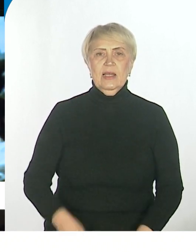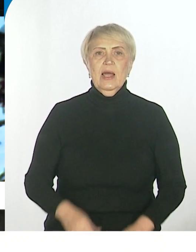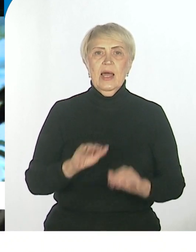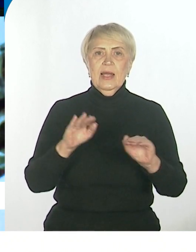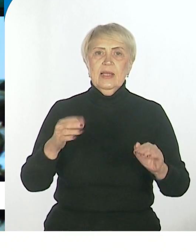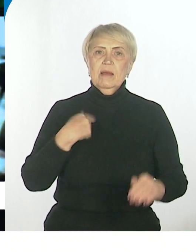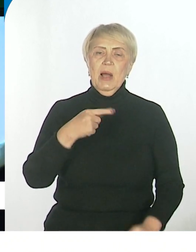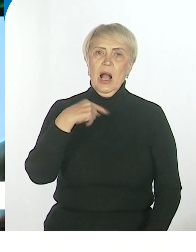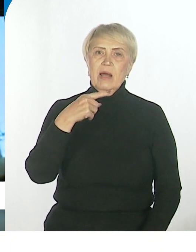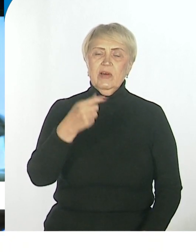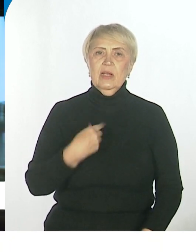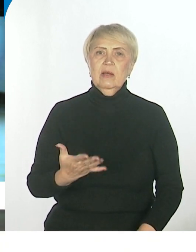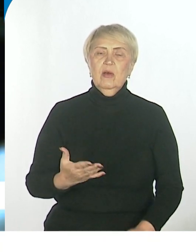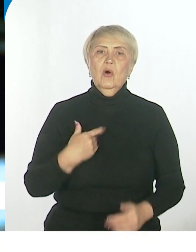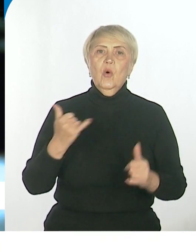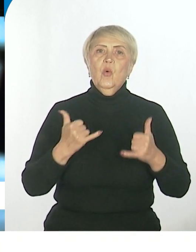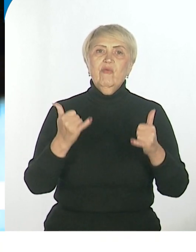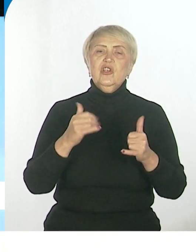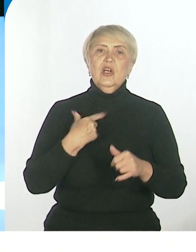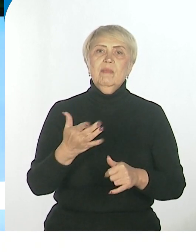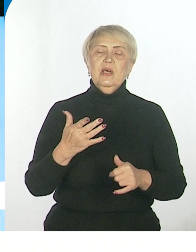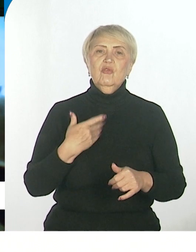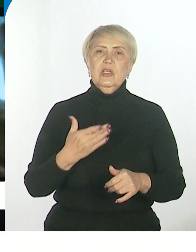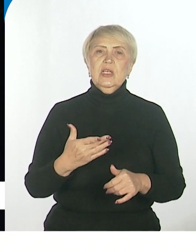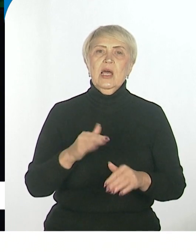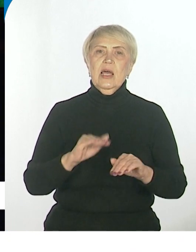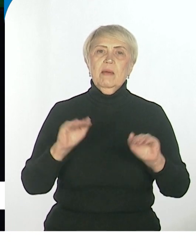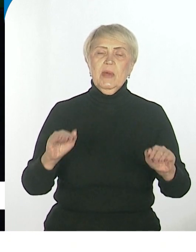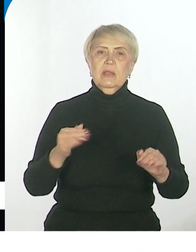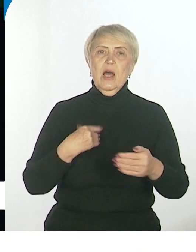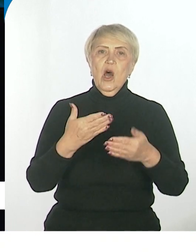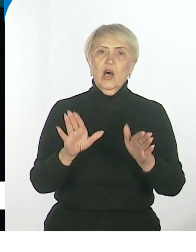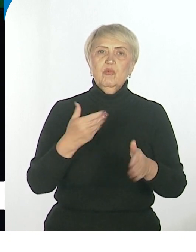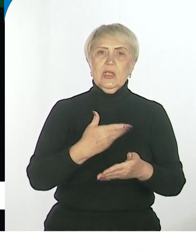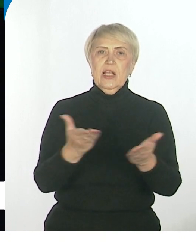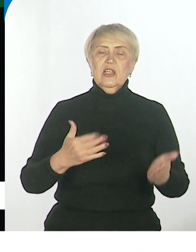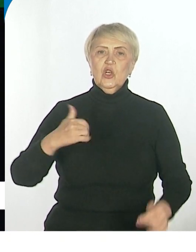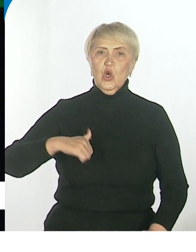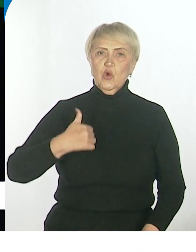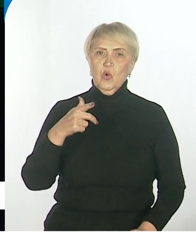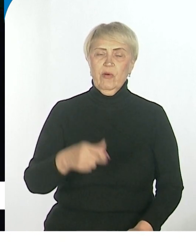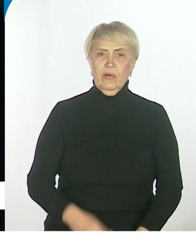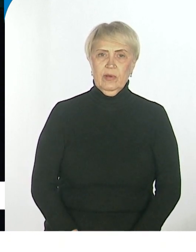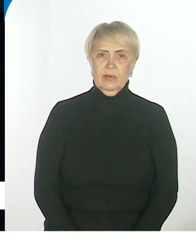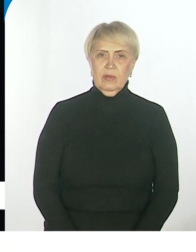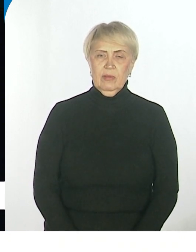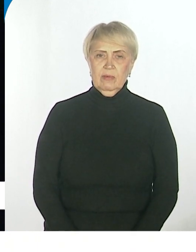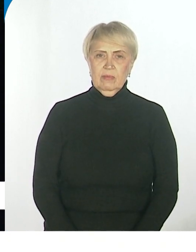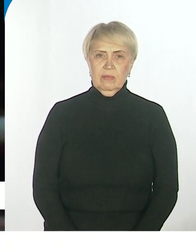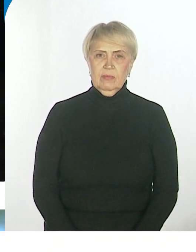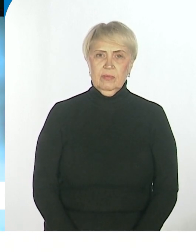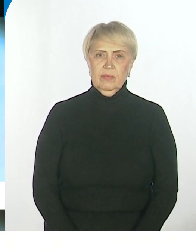говорили, дорогие ребята, все, у нас кончается время, отпускайте наших героев уже, да, просто очень